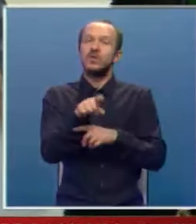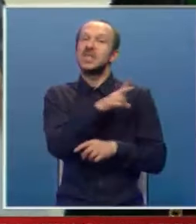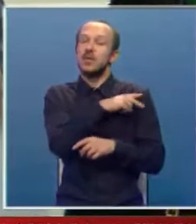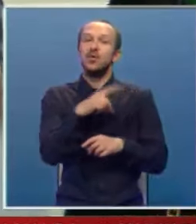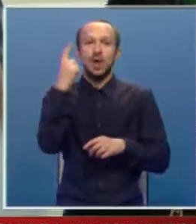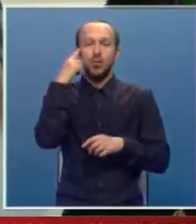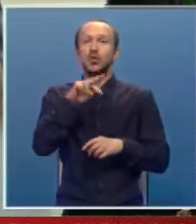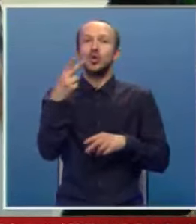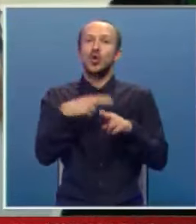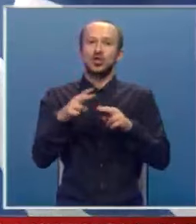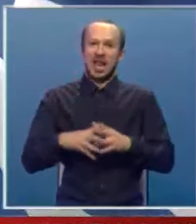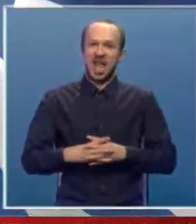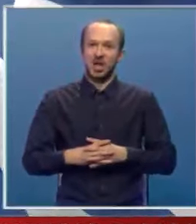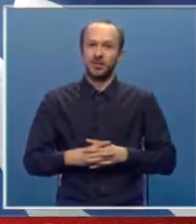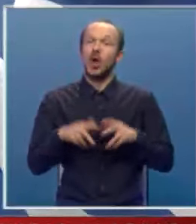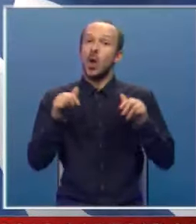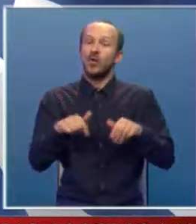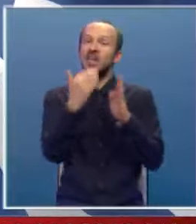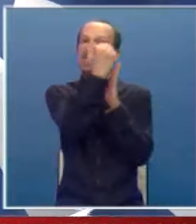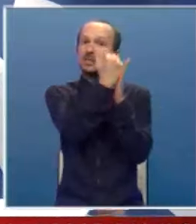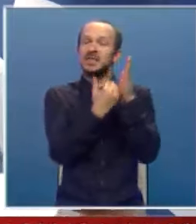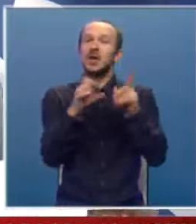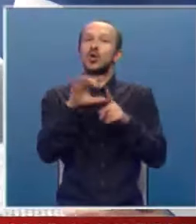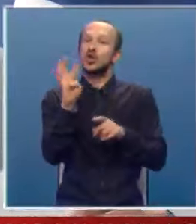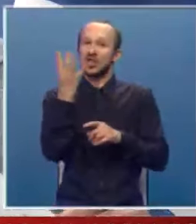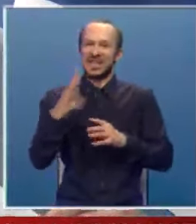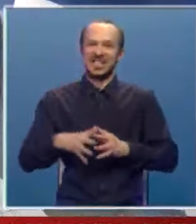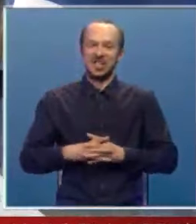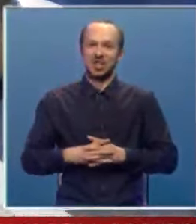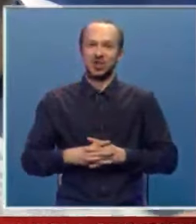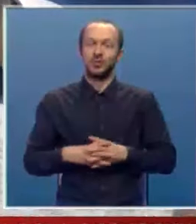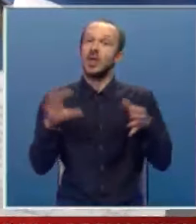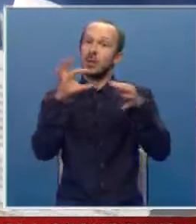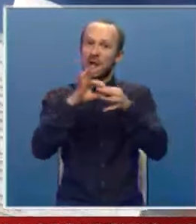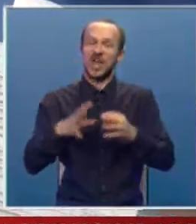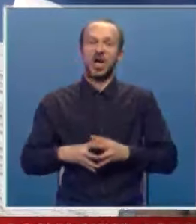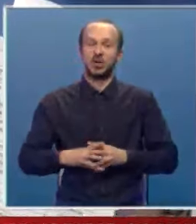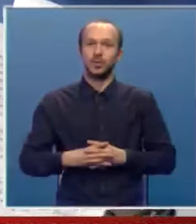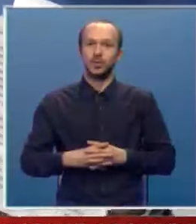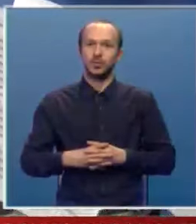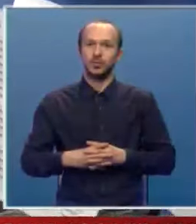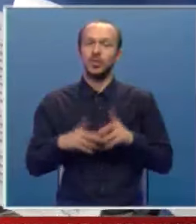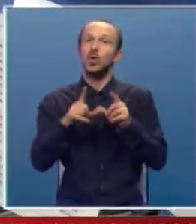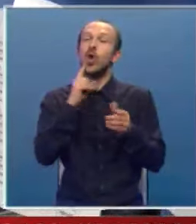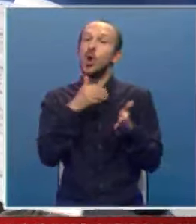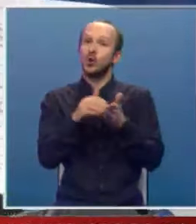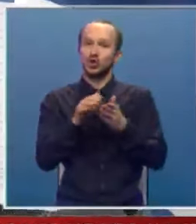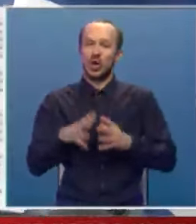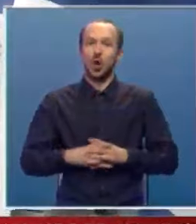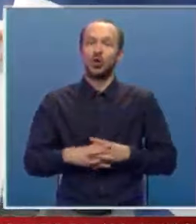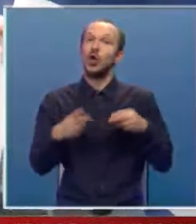imaju na umu drugo rješenje. Ovdje je spisak od 14 projekata u koje je utrošeno